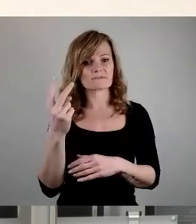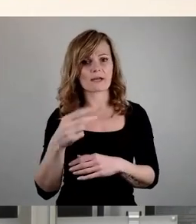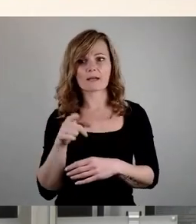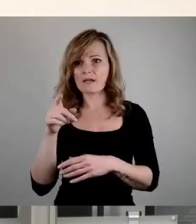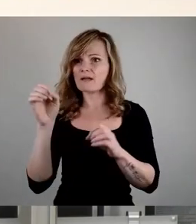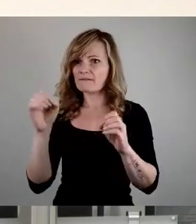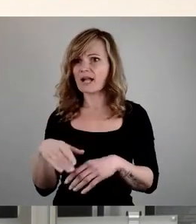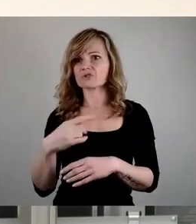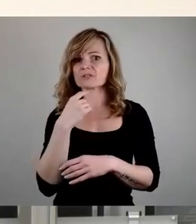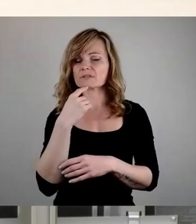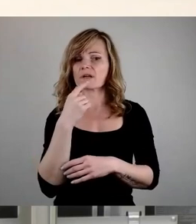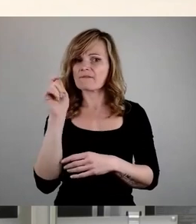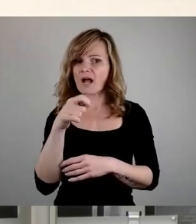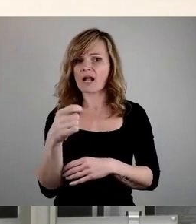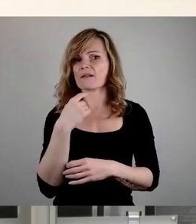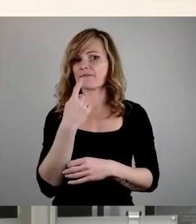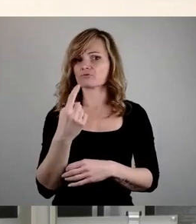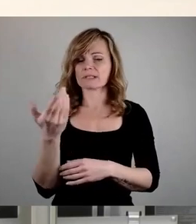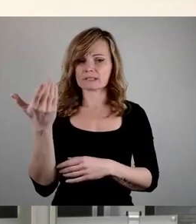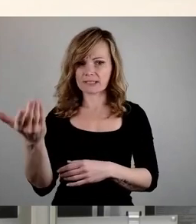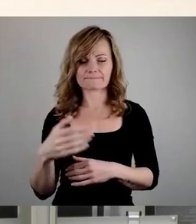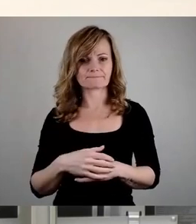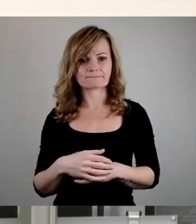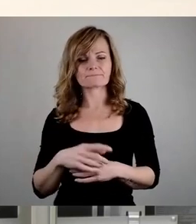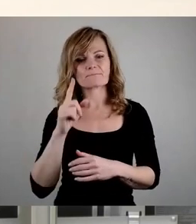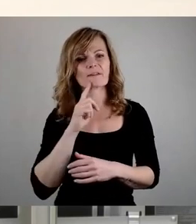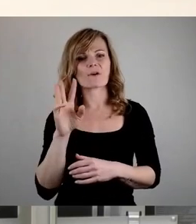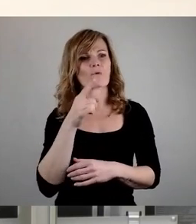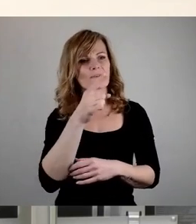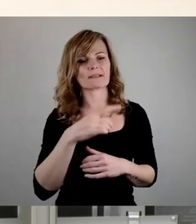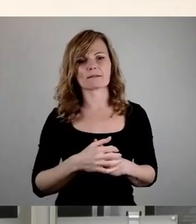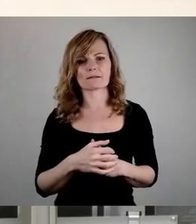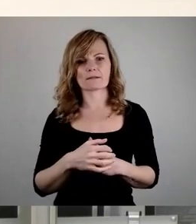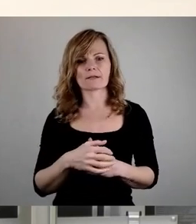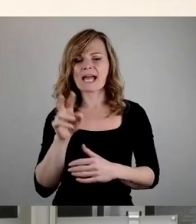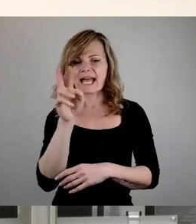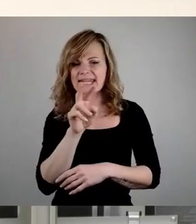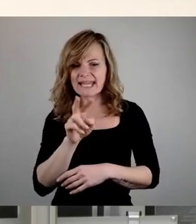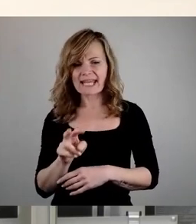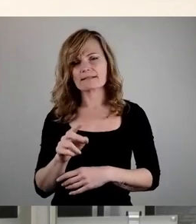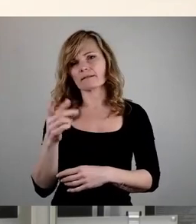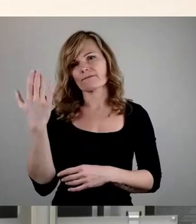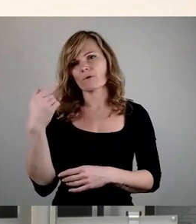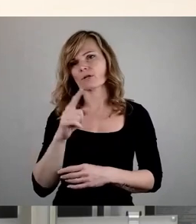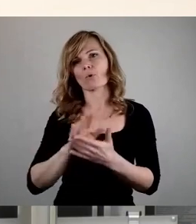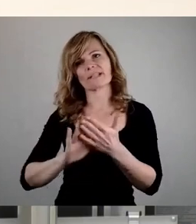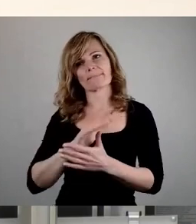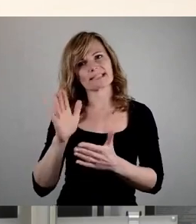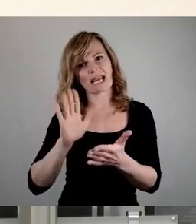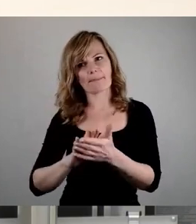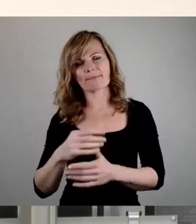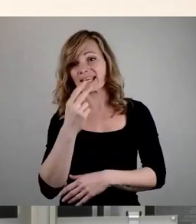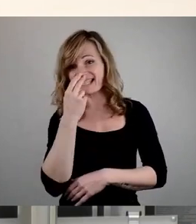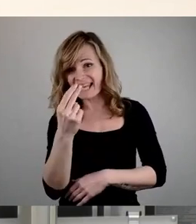Wahlversprechen abgegeben. So, und jetzt komme ich nochmal zu Ihnen, Frau Wendt. Also mit dem Lesen hat es ja nie so geklappt, aber mit dem Sehen und Hören